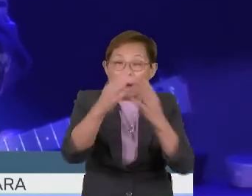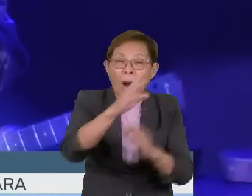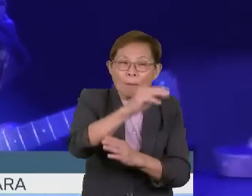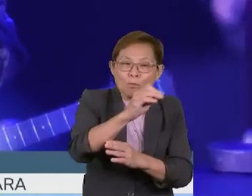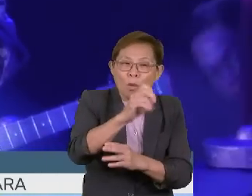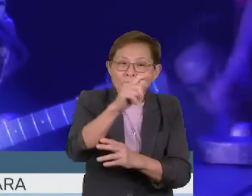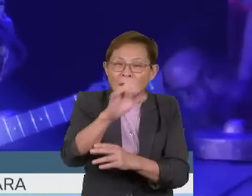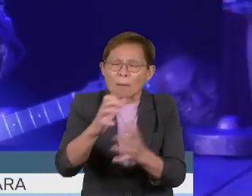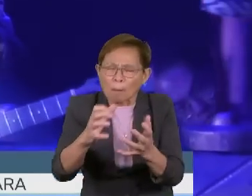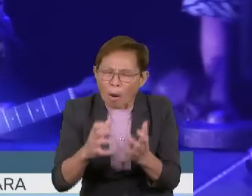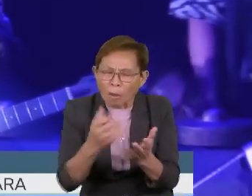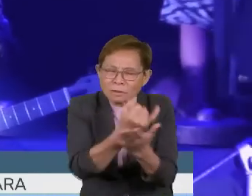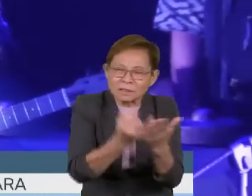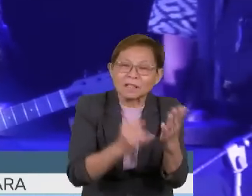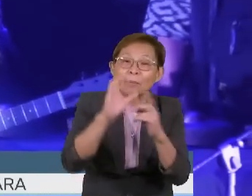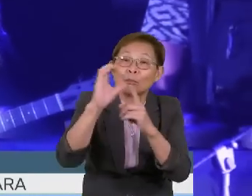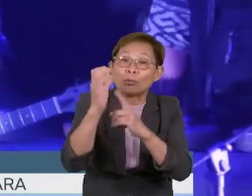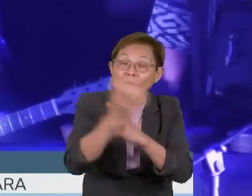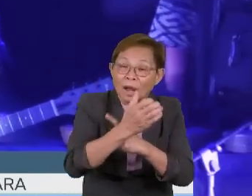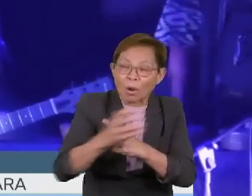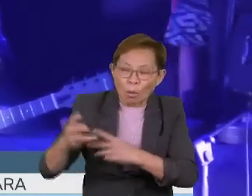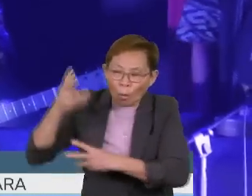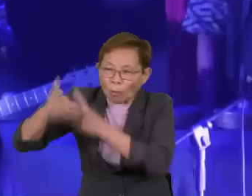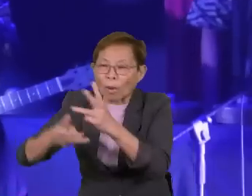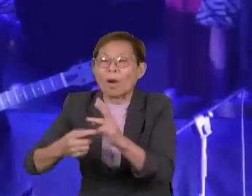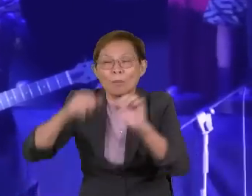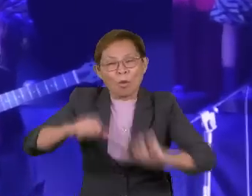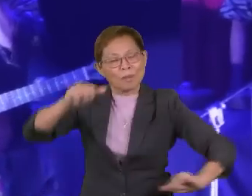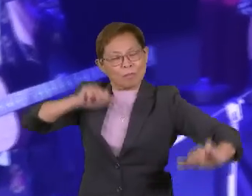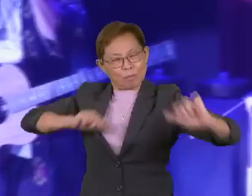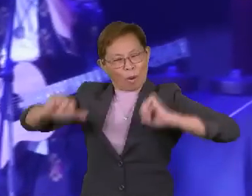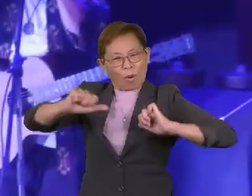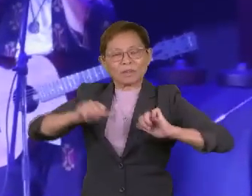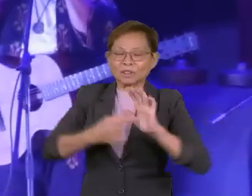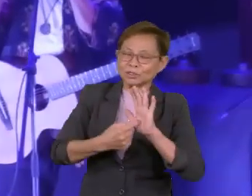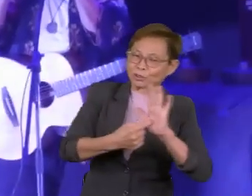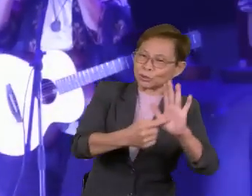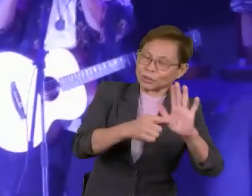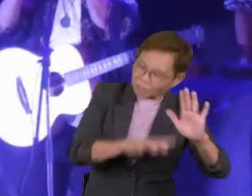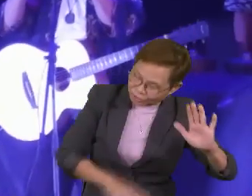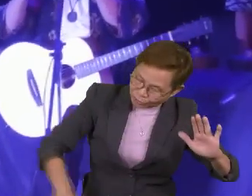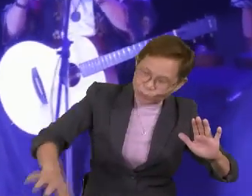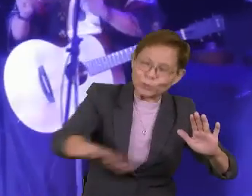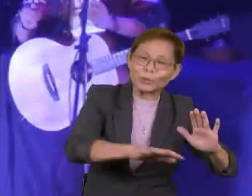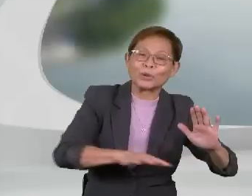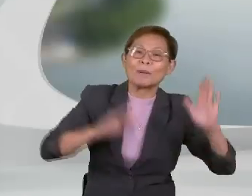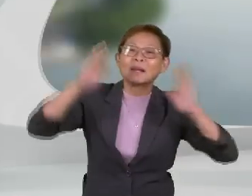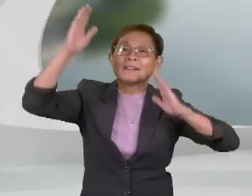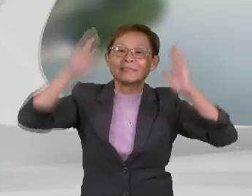MOTAK berhasrat memastikan seni budaya warisan negara dapat dipentaskan dan dipersembahkan di seluruh negara.